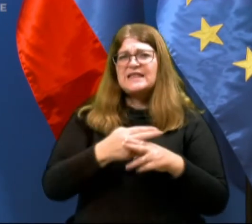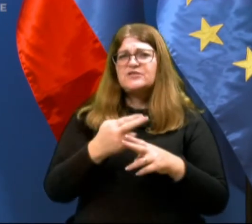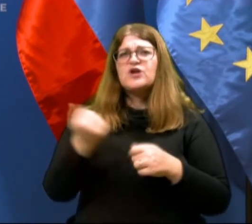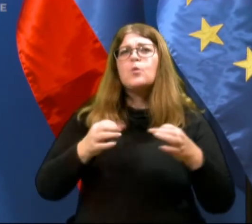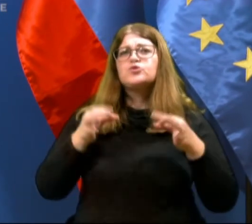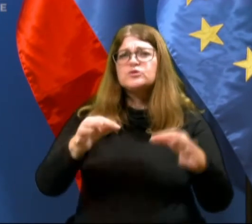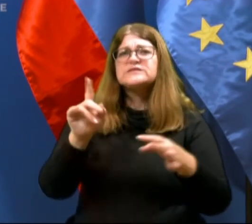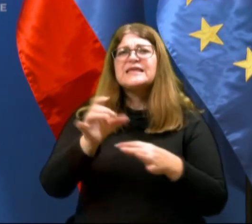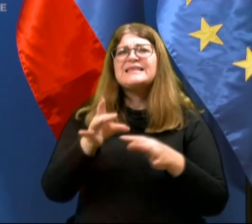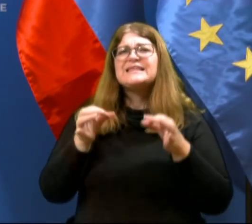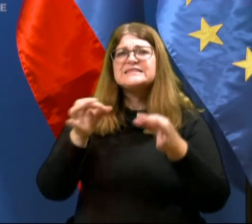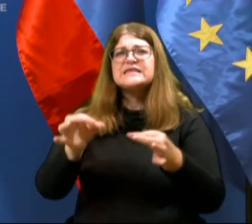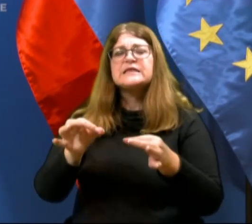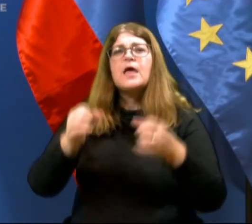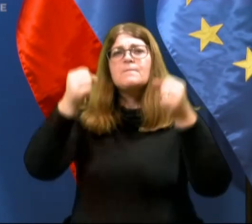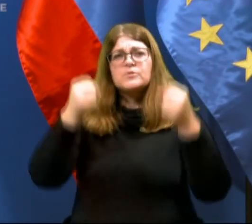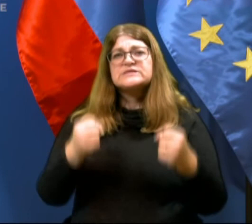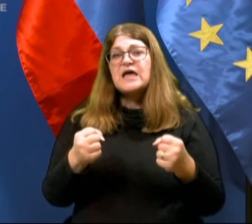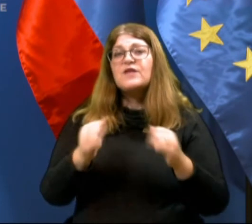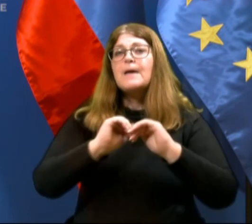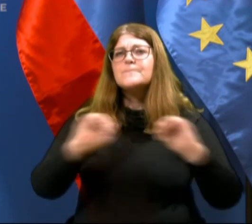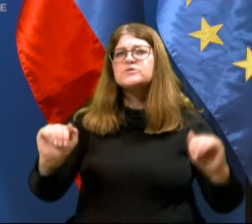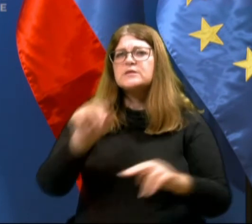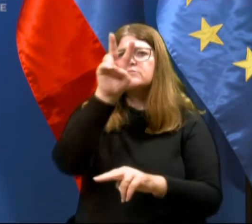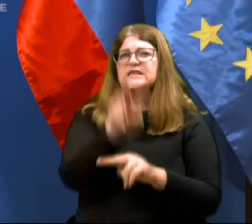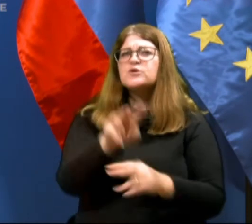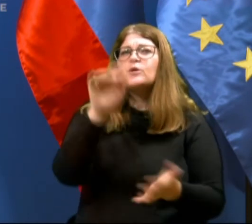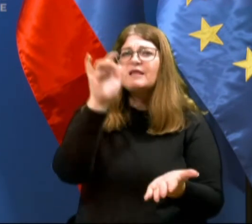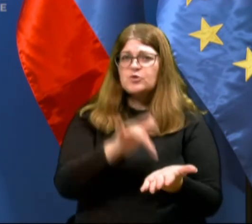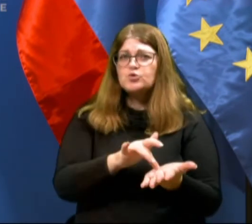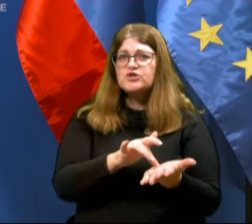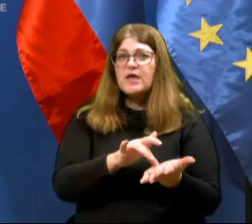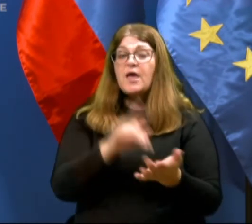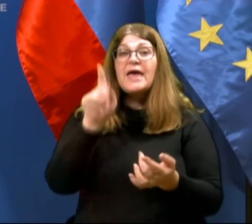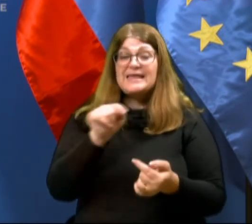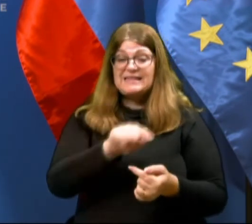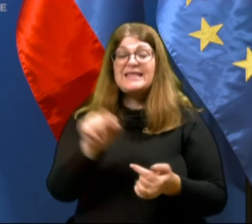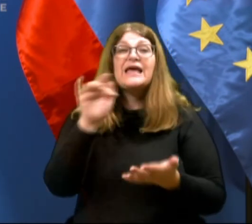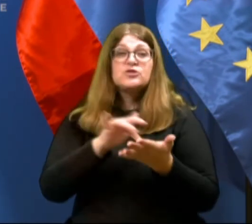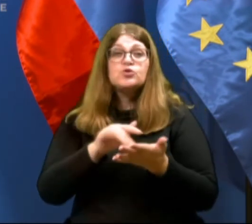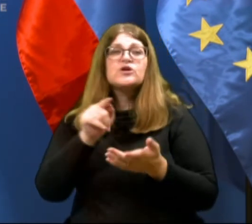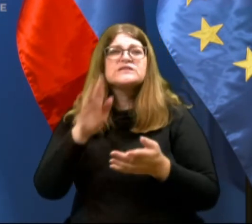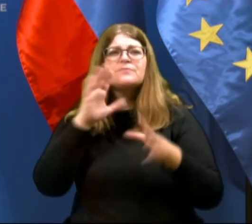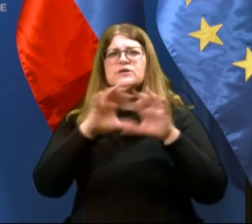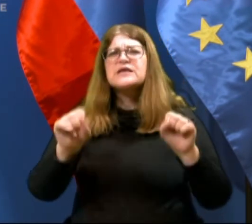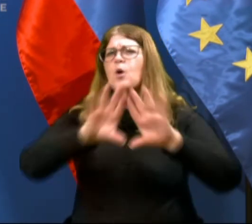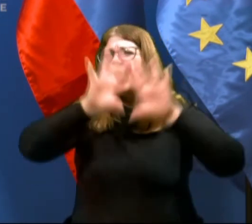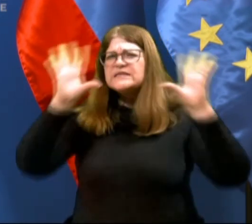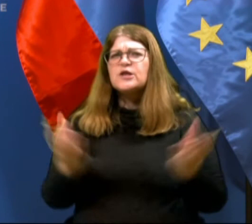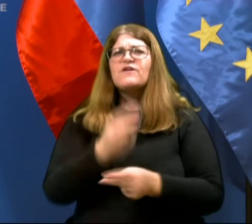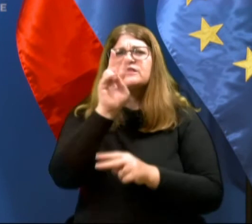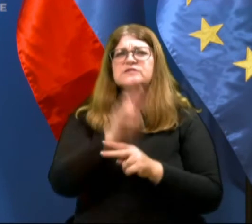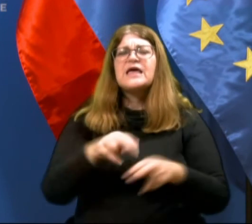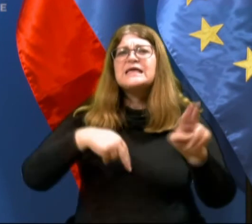avtocestah in hitrih cestah spostavila posebne nadzorne točke in na teh točkah se bo izvajal celovit nadzor